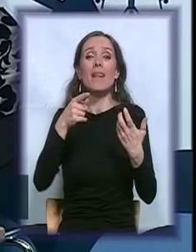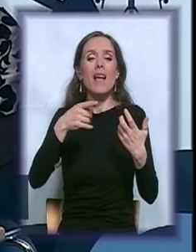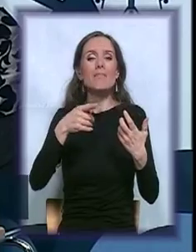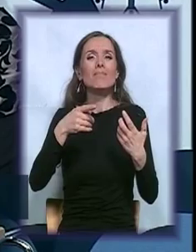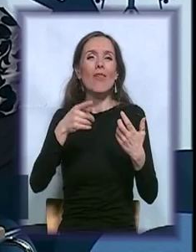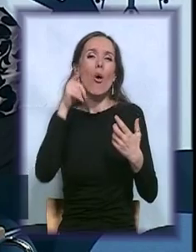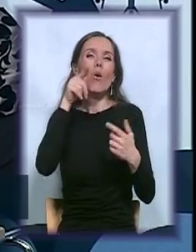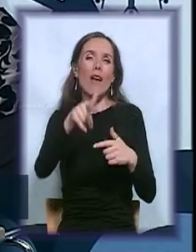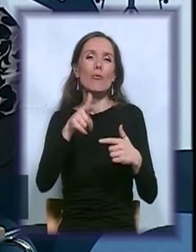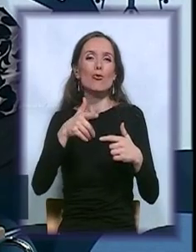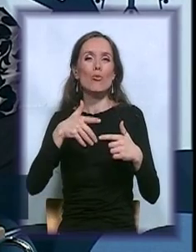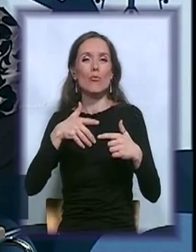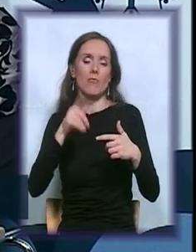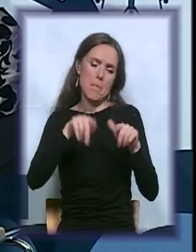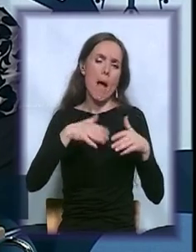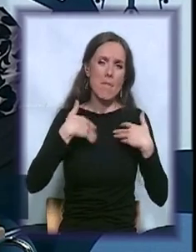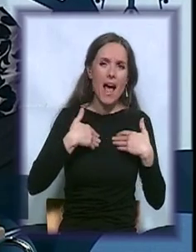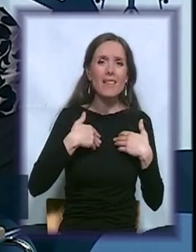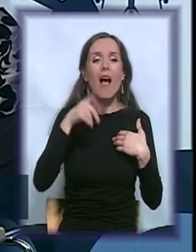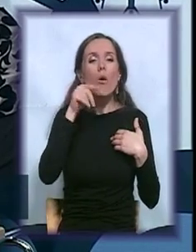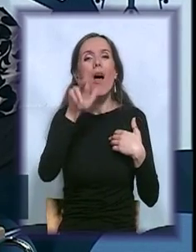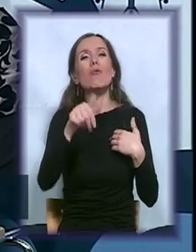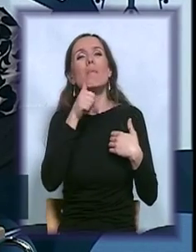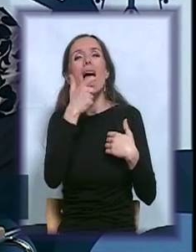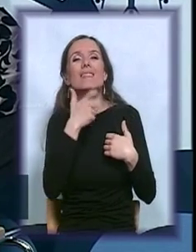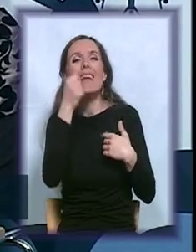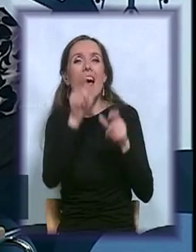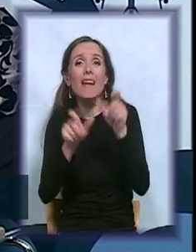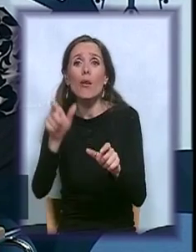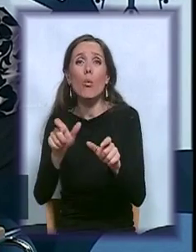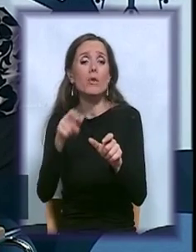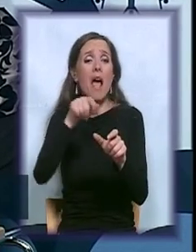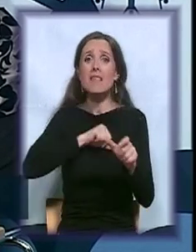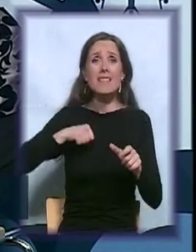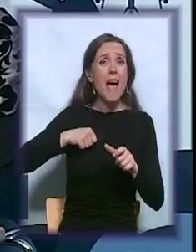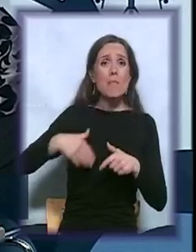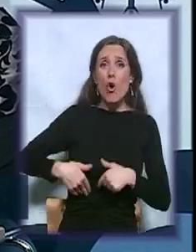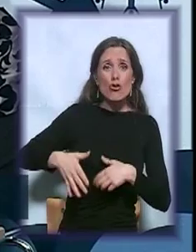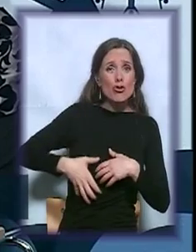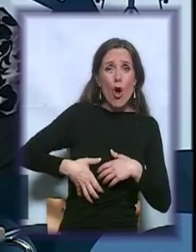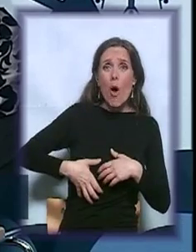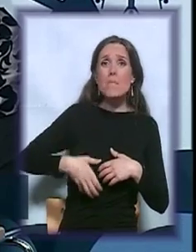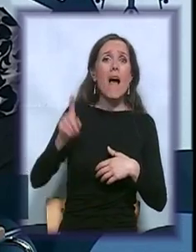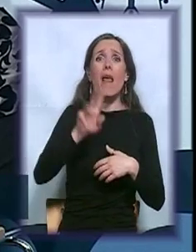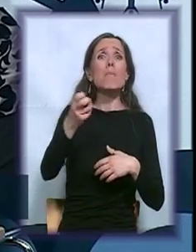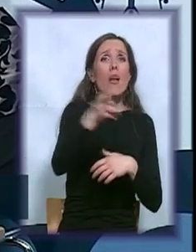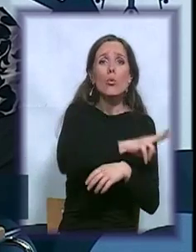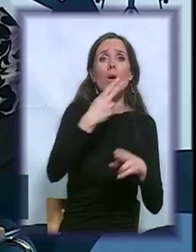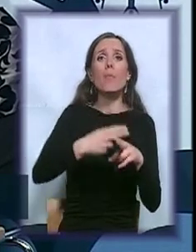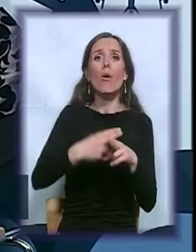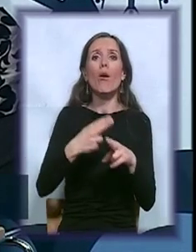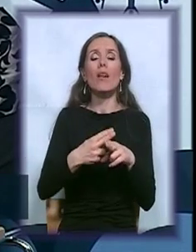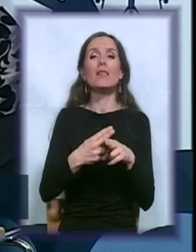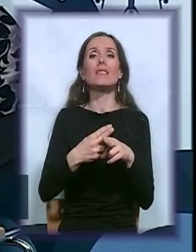su ljudi većinom trećeg starostnog doba koji imaju druge zrastvene probleme. I često s toma ta iridkacija oko kože im postaje